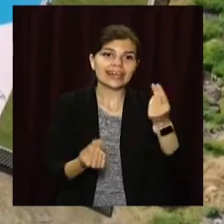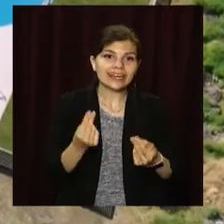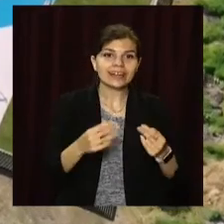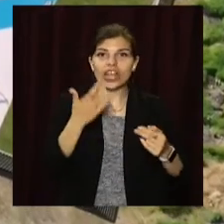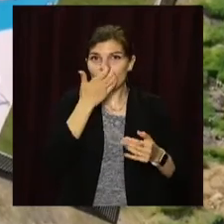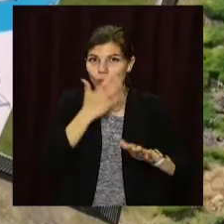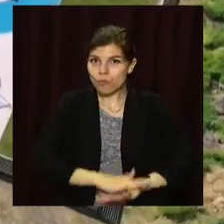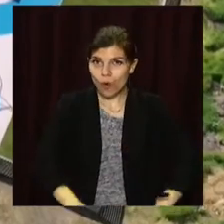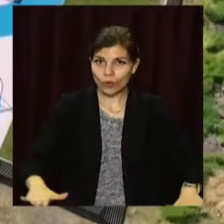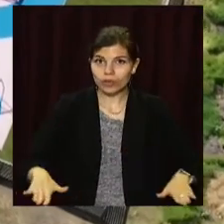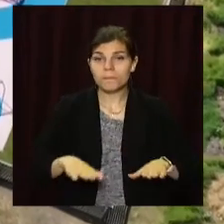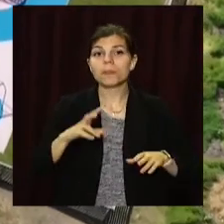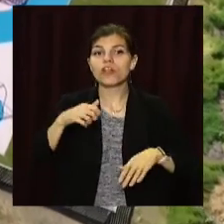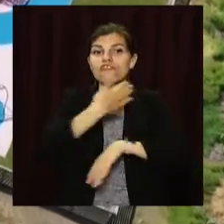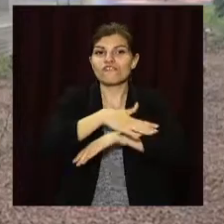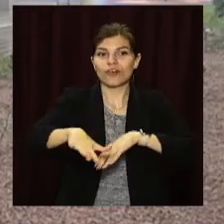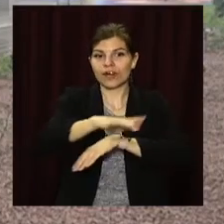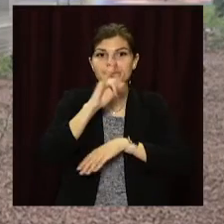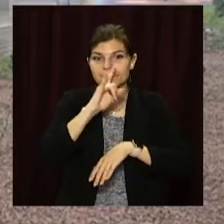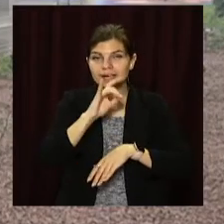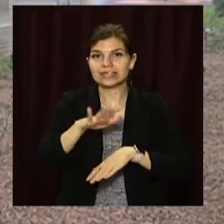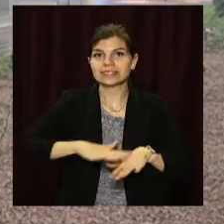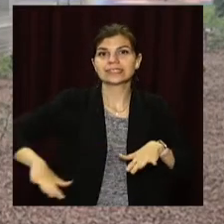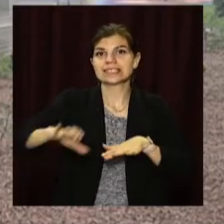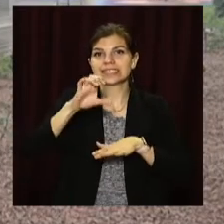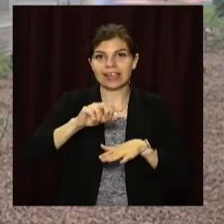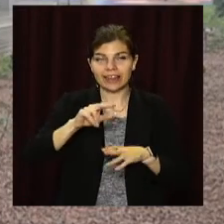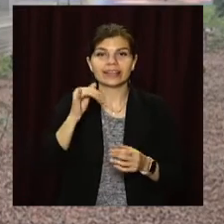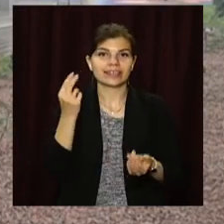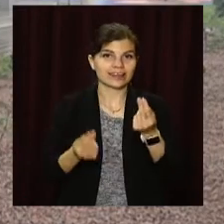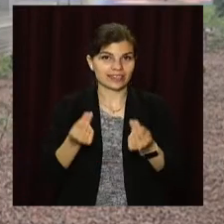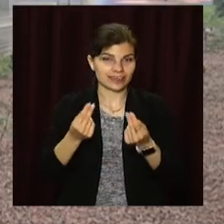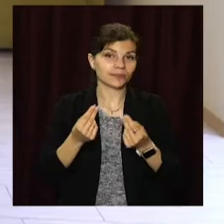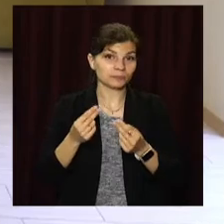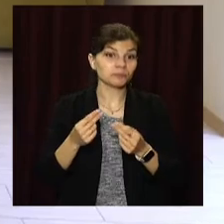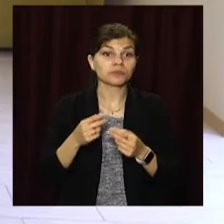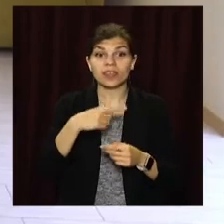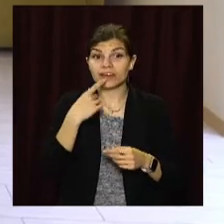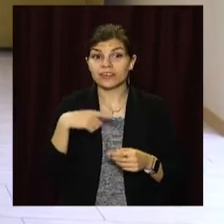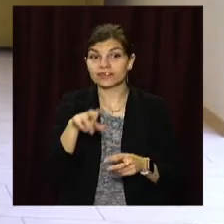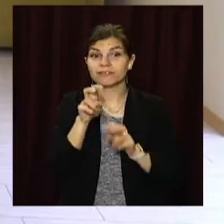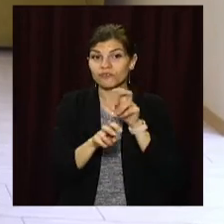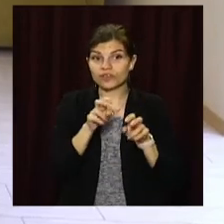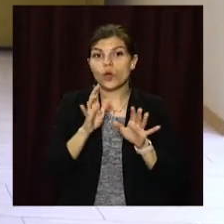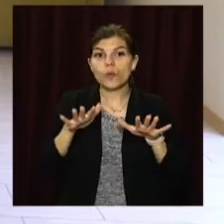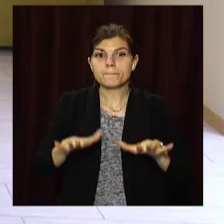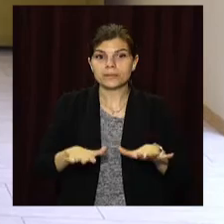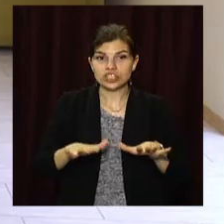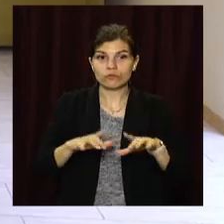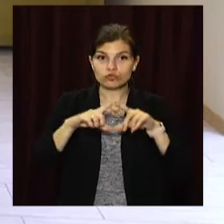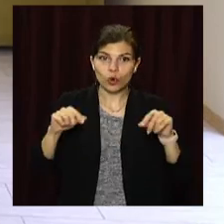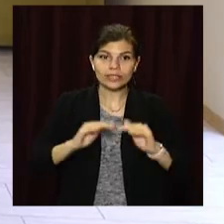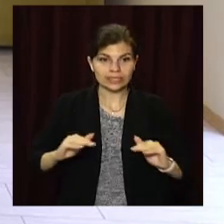теплою підлогою. А на подвір'ї – невеличкий сад та дитячий майданчик. Вихованці будинку відвідуватимуть місцеву школу,